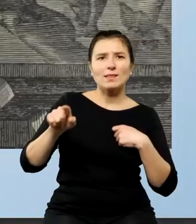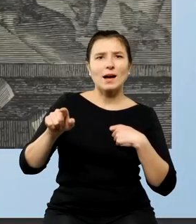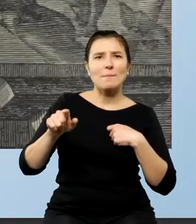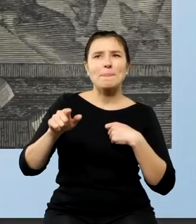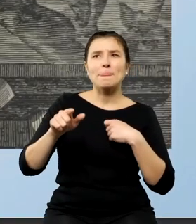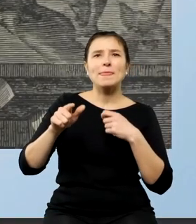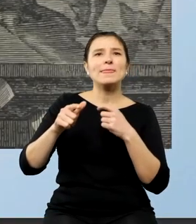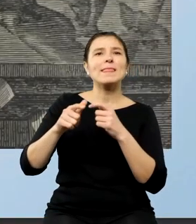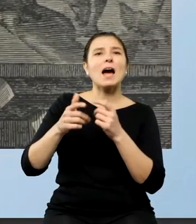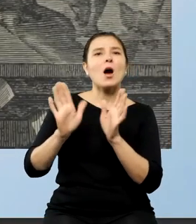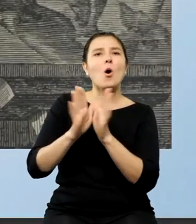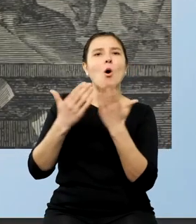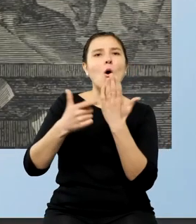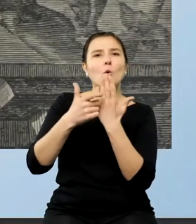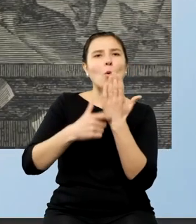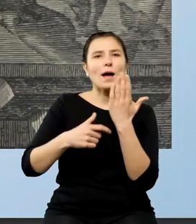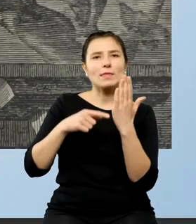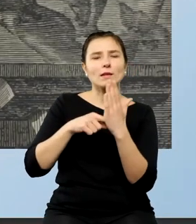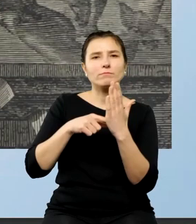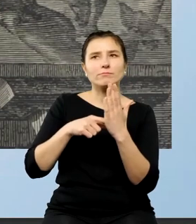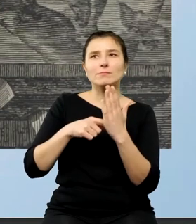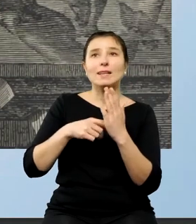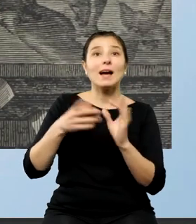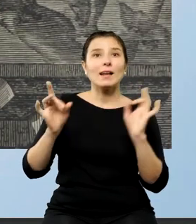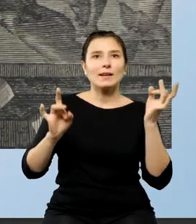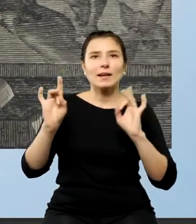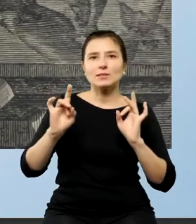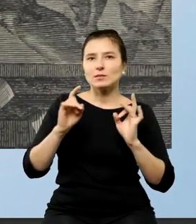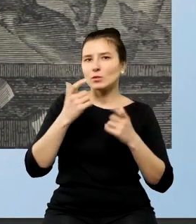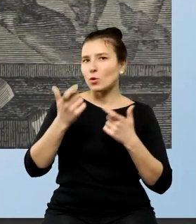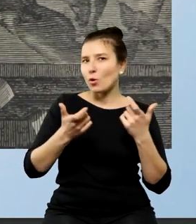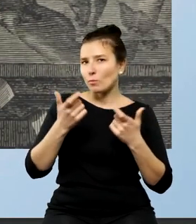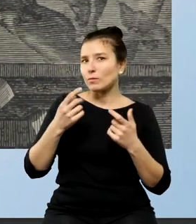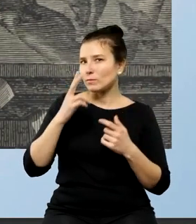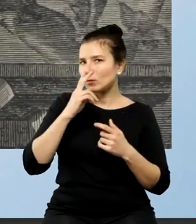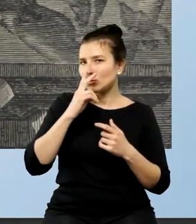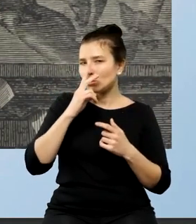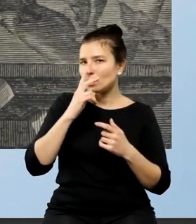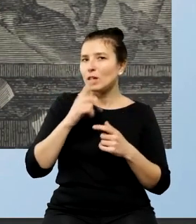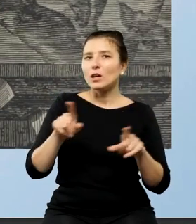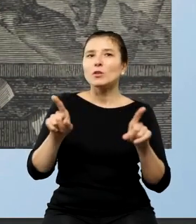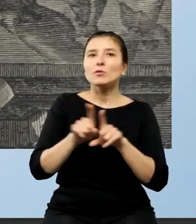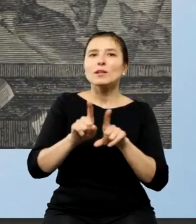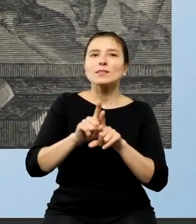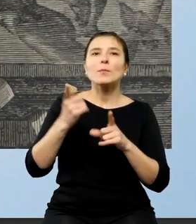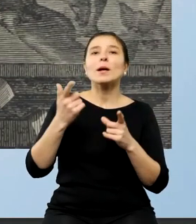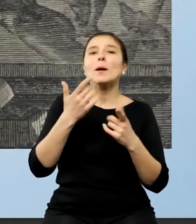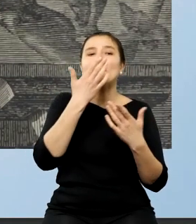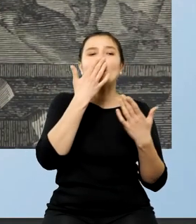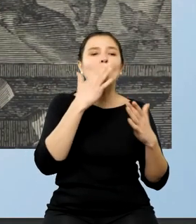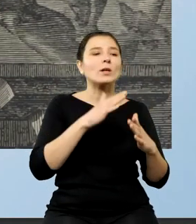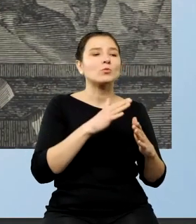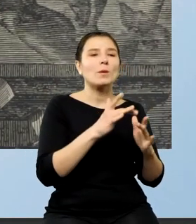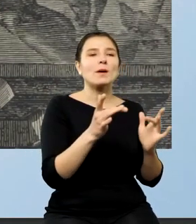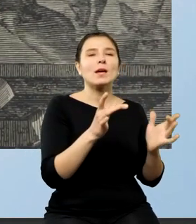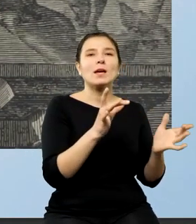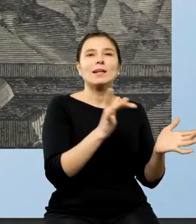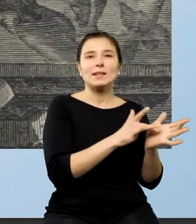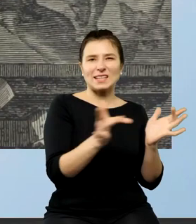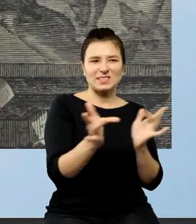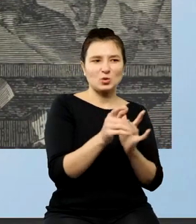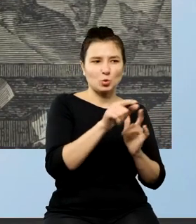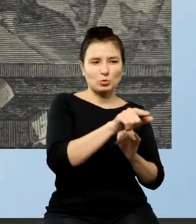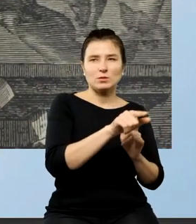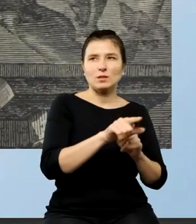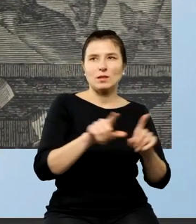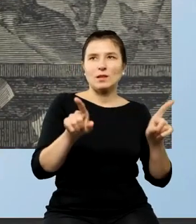wykonuje jest gestem który się pojawia przy okazji przedstawiania Chrystusa więc te wątki